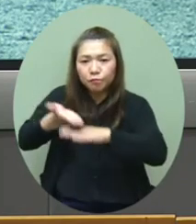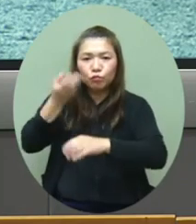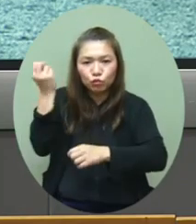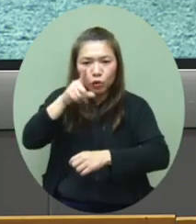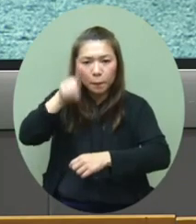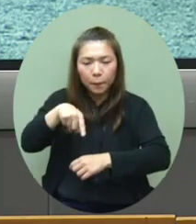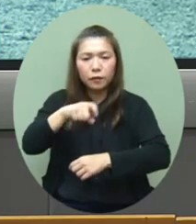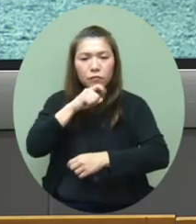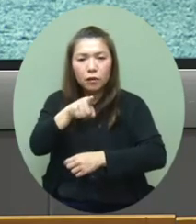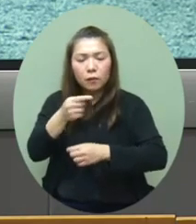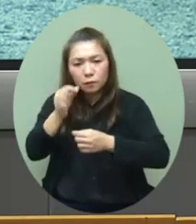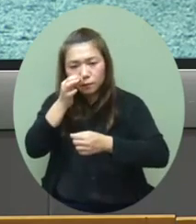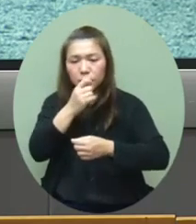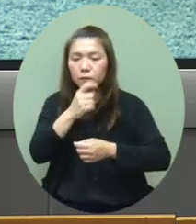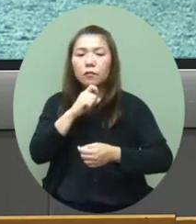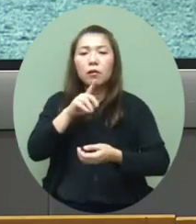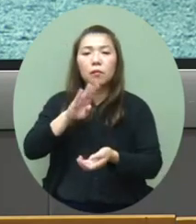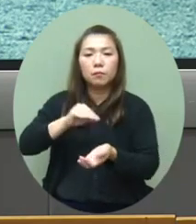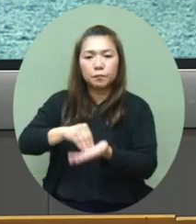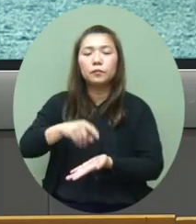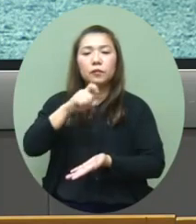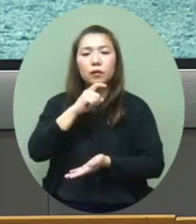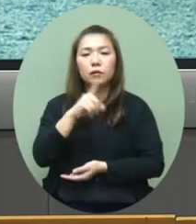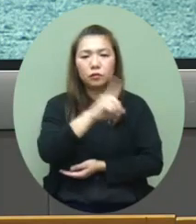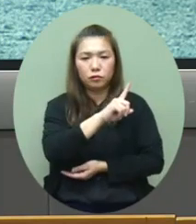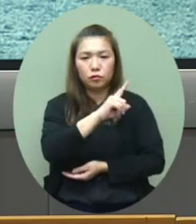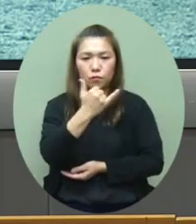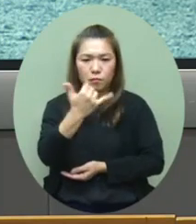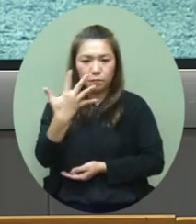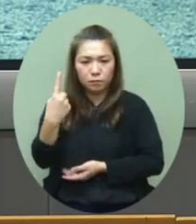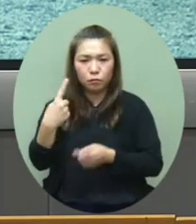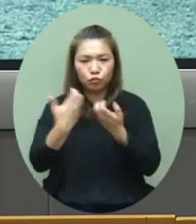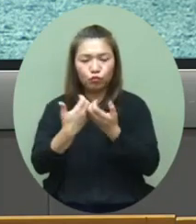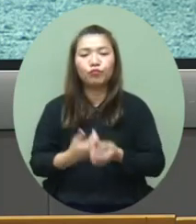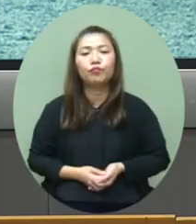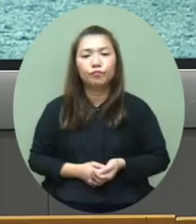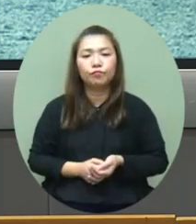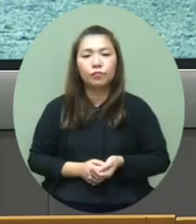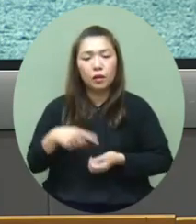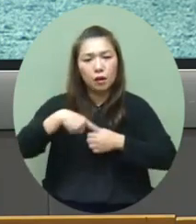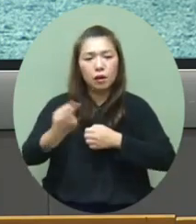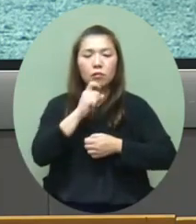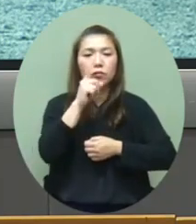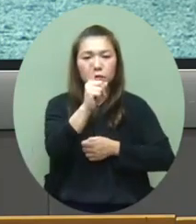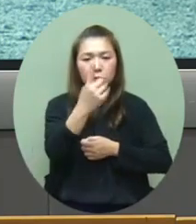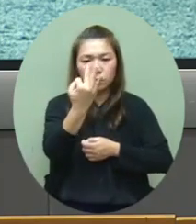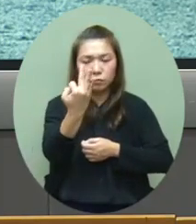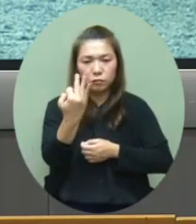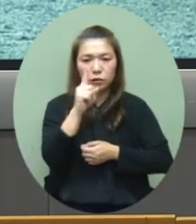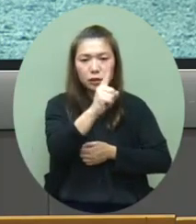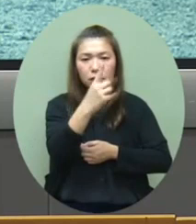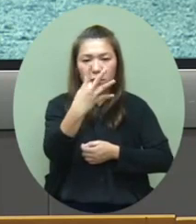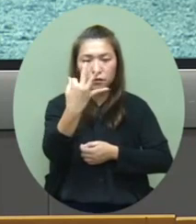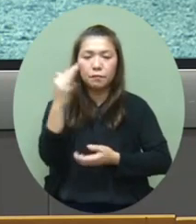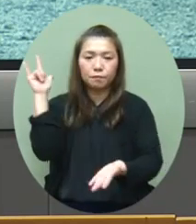检测阳性个案就是1651宗另外我们还有143宗输入性